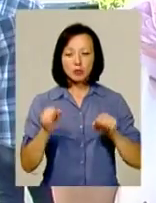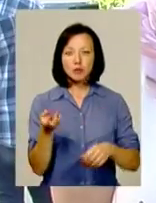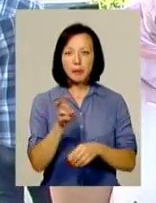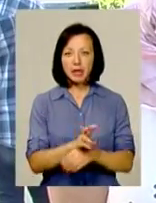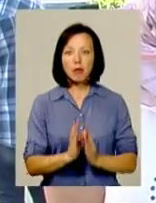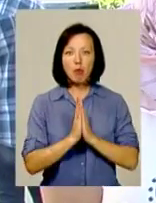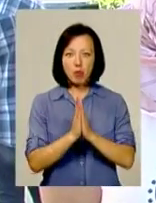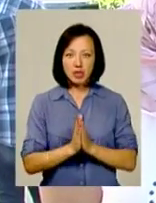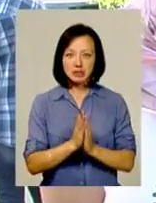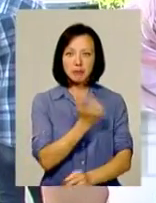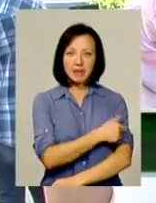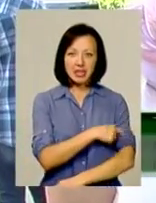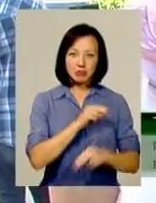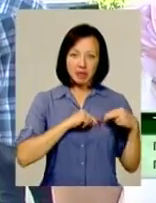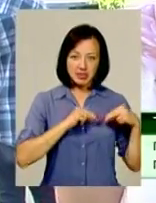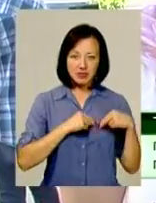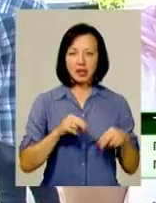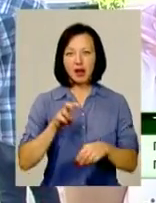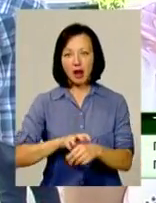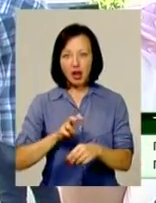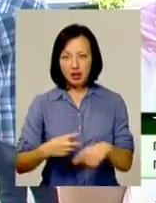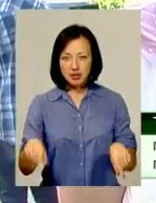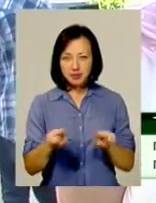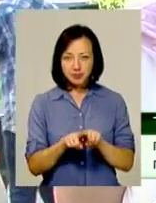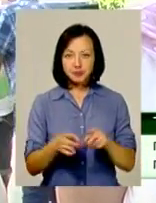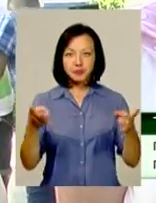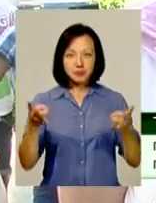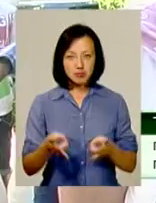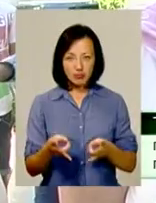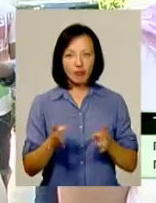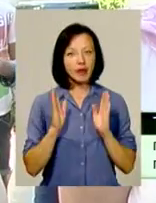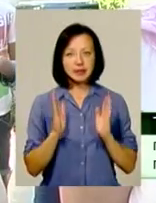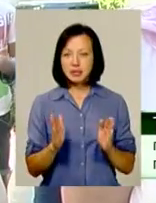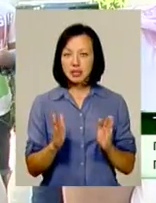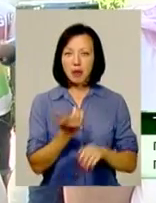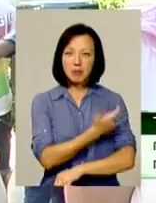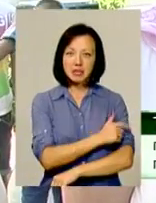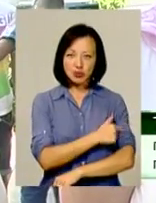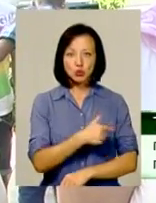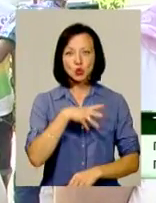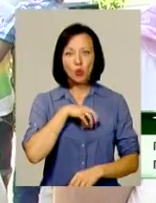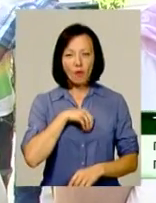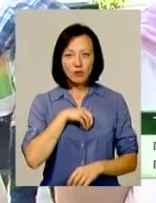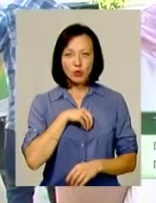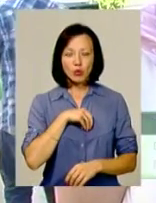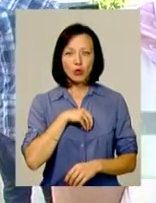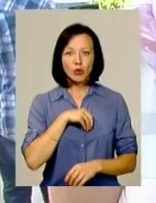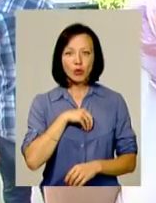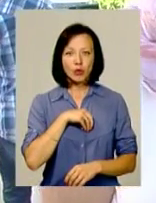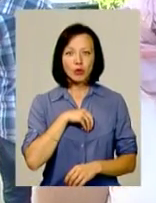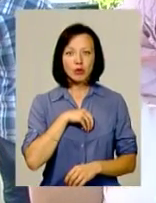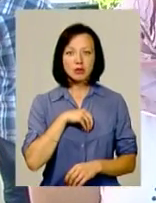помолитися як і медичні працівники, як і лікарі, які потребують не тільки медичної, але й духовного